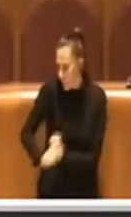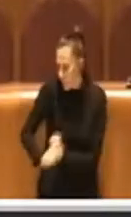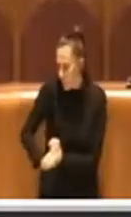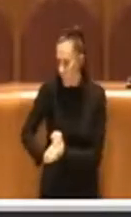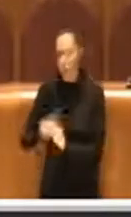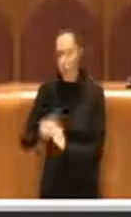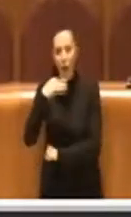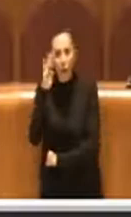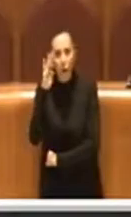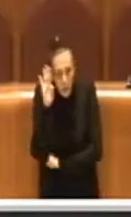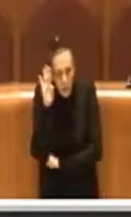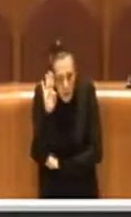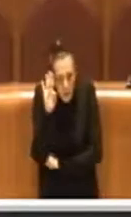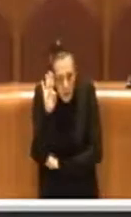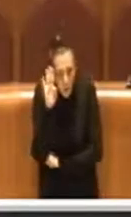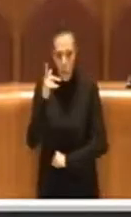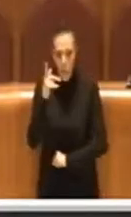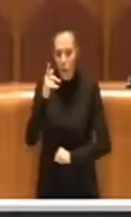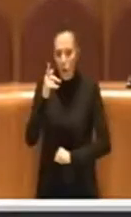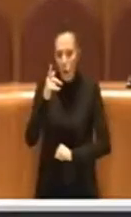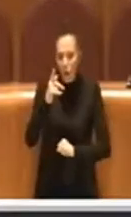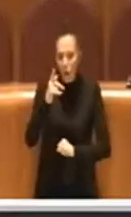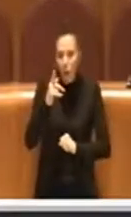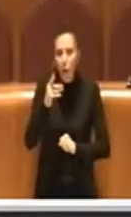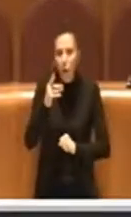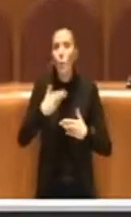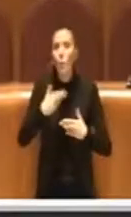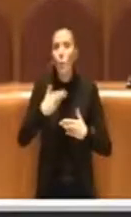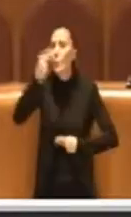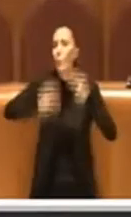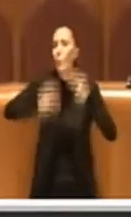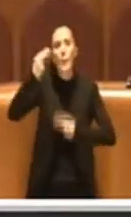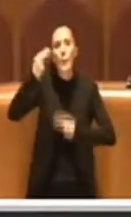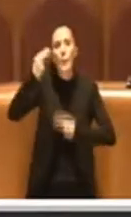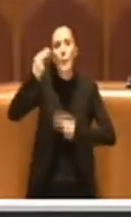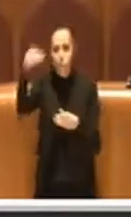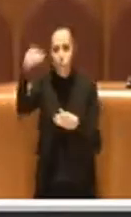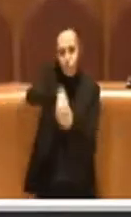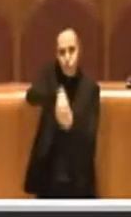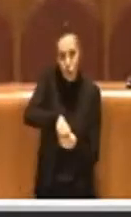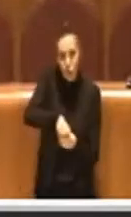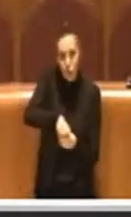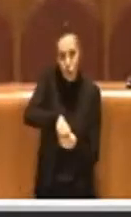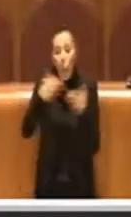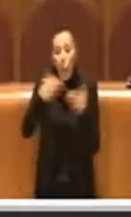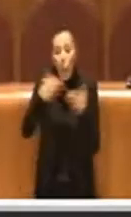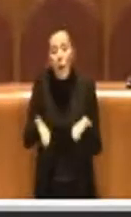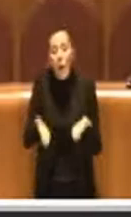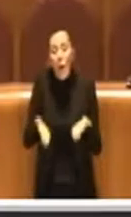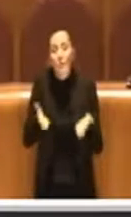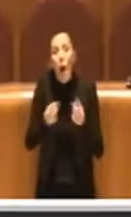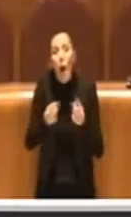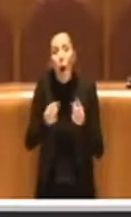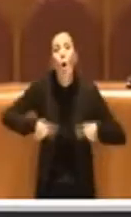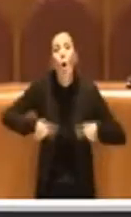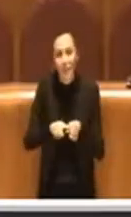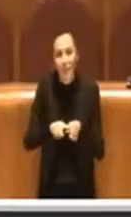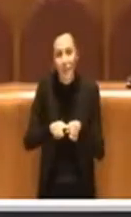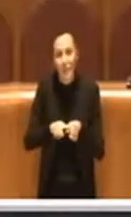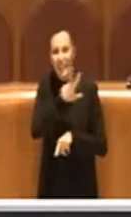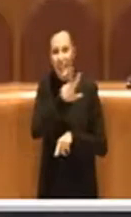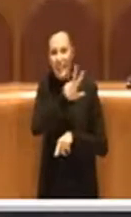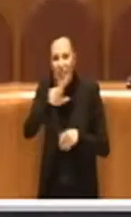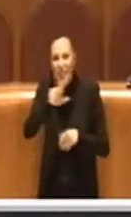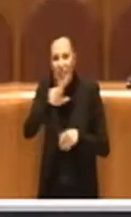metterli poi in bilancio immediatamente dopo durante questa consigliatura. Mentre tutti questi 300 milioni che noi abbiamo